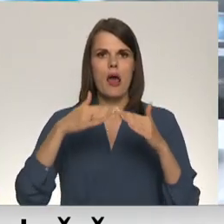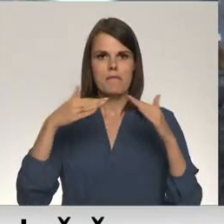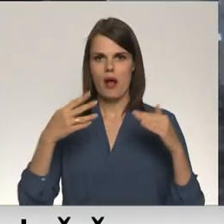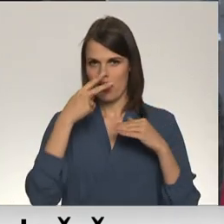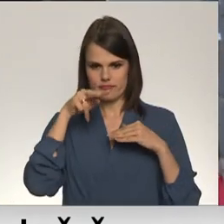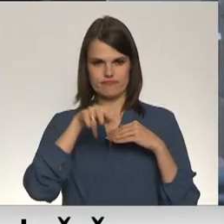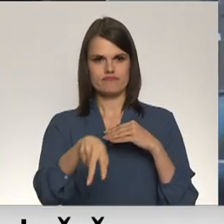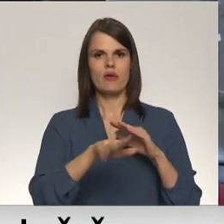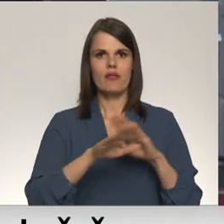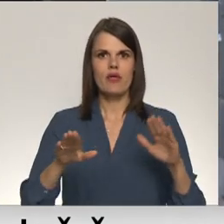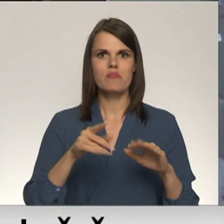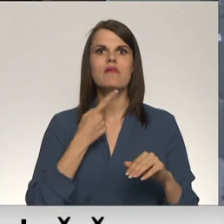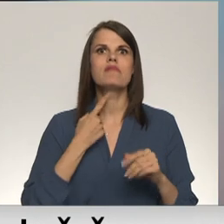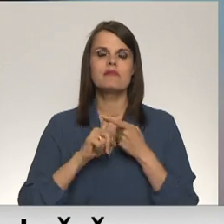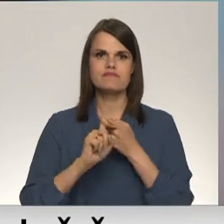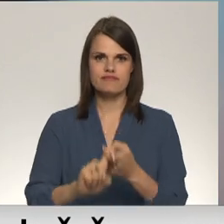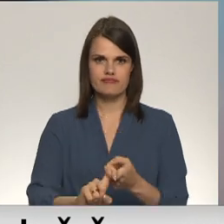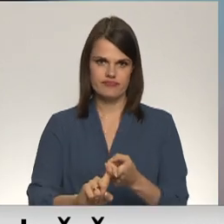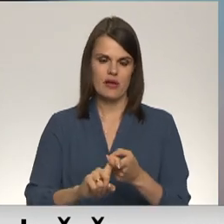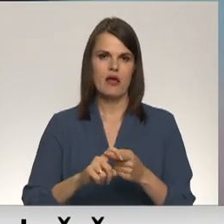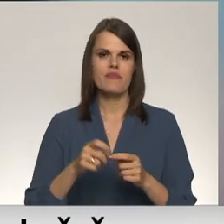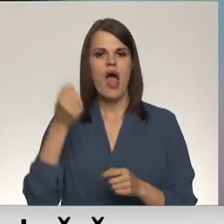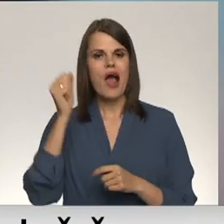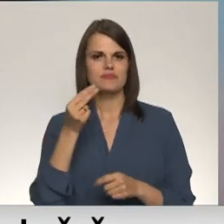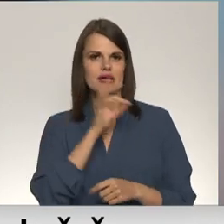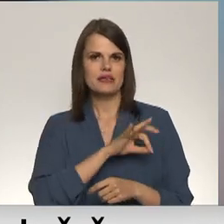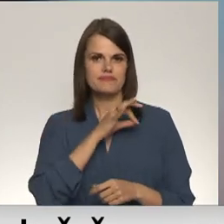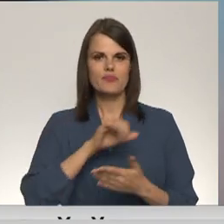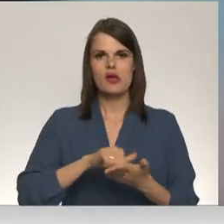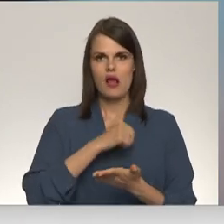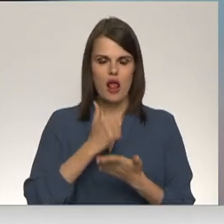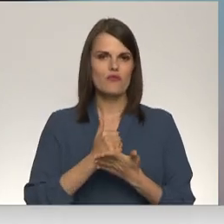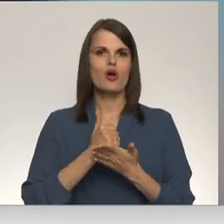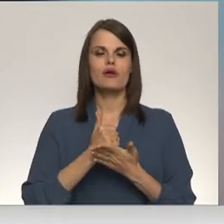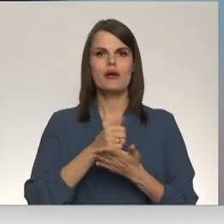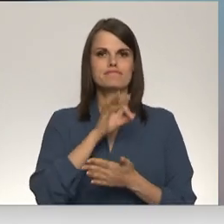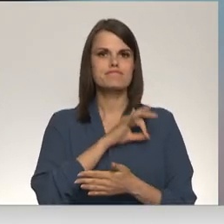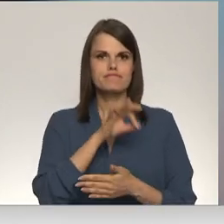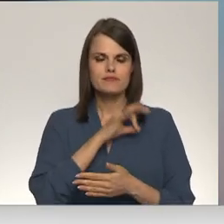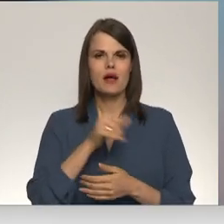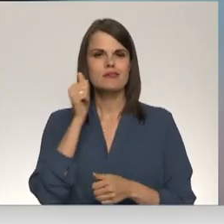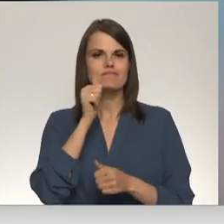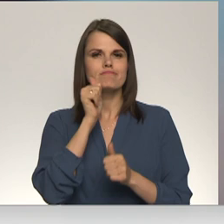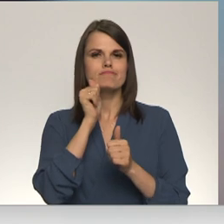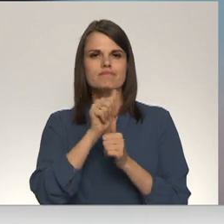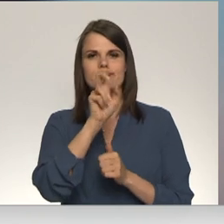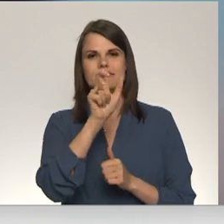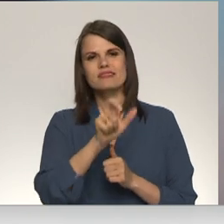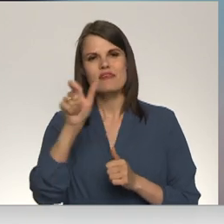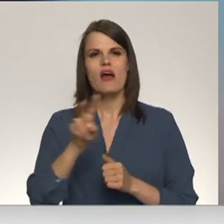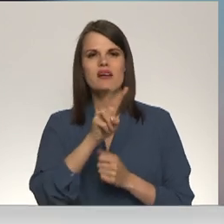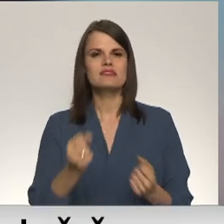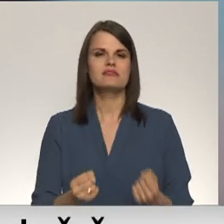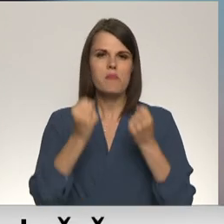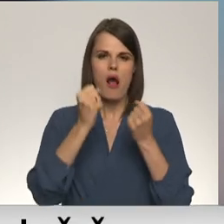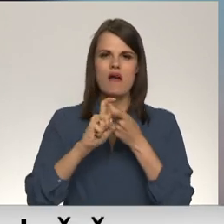zāles neveicinātu atkarību risku. Azartas pēc ieņēma galvenokārt, galvenokārt, deidojās no regulārajiem, ievis magajiem